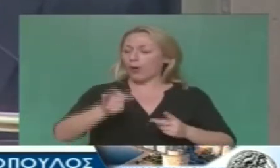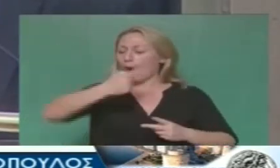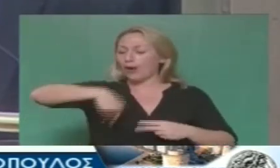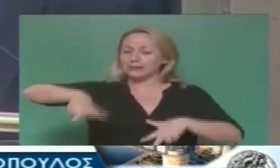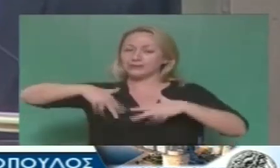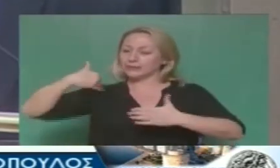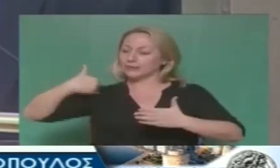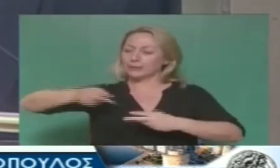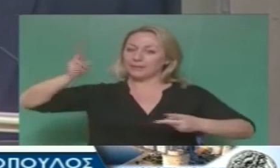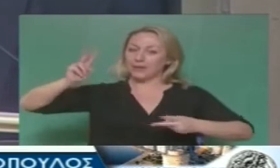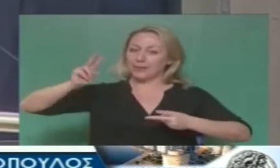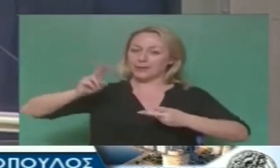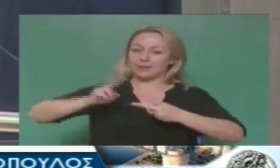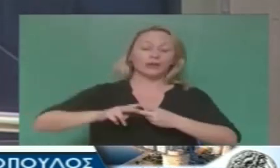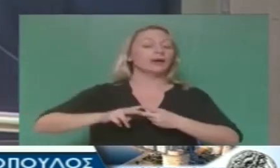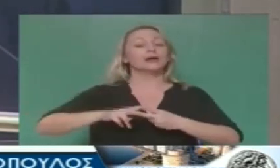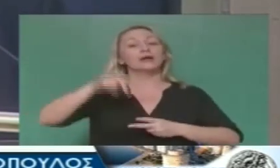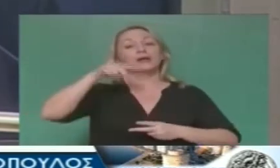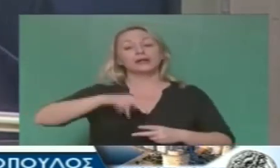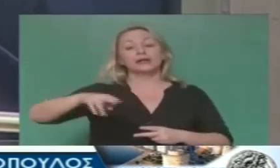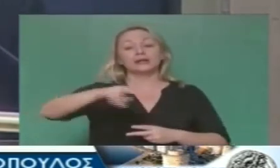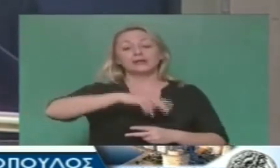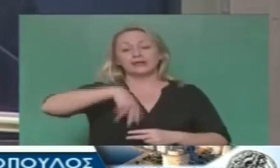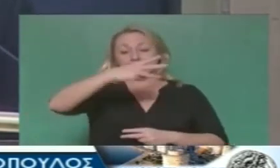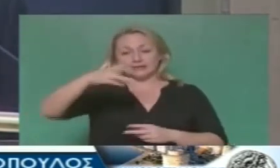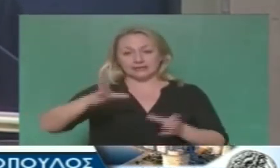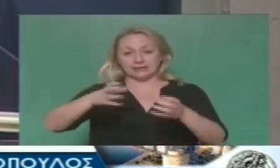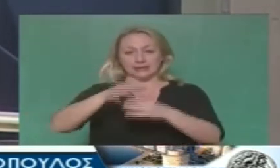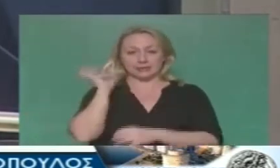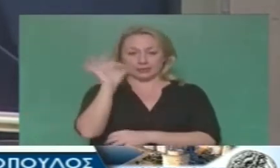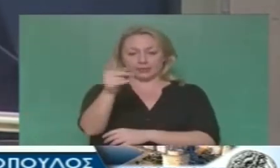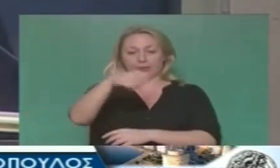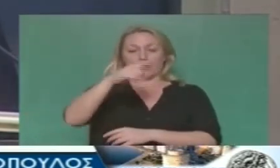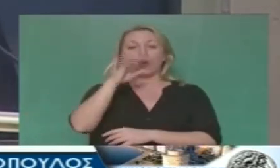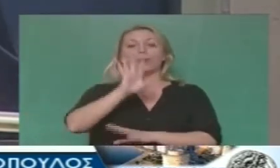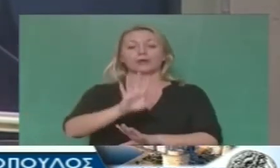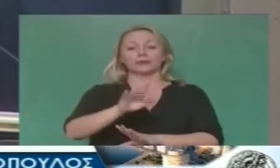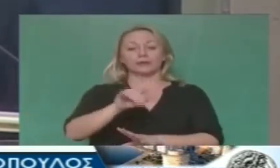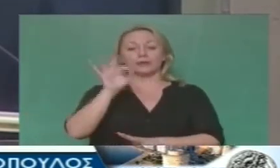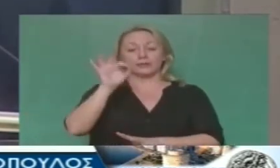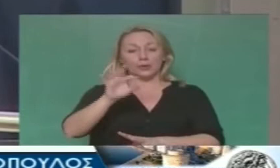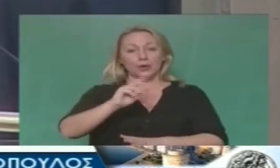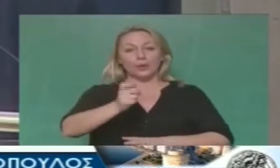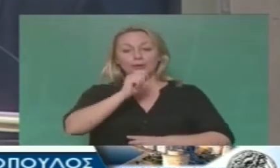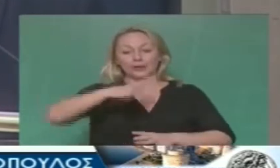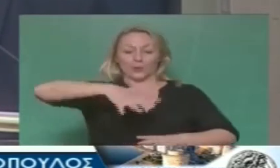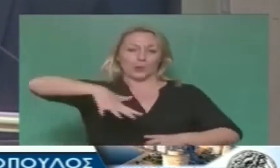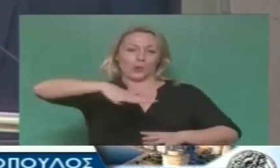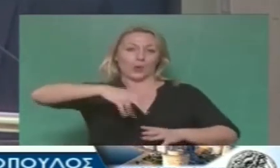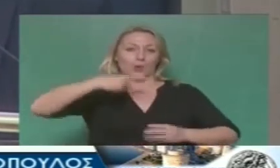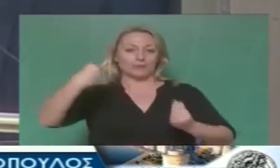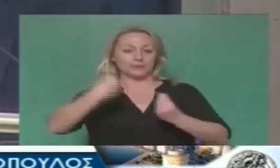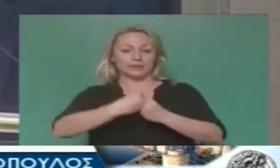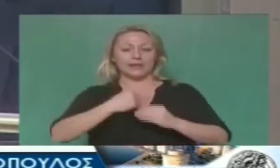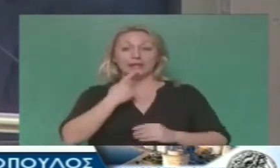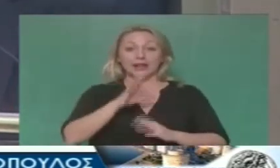κυβερνήσεις. Απευθύνομαι στους συναδέλφους του ΣΥΡΙΖΑ όχι προσωπικά σαν πολιτικός χώρος και